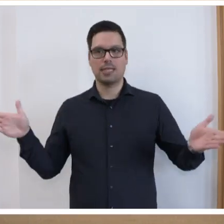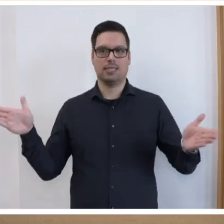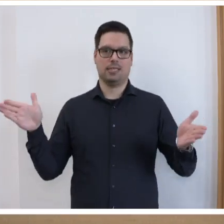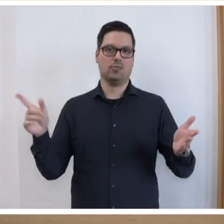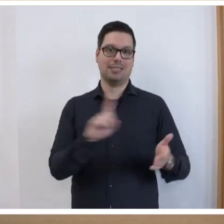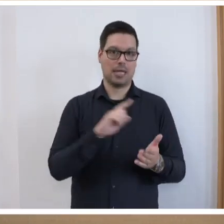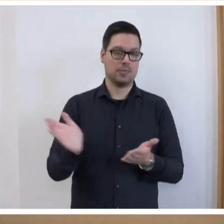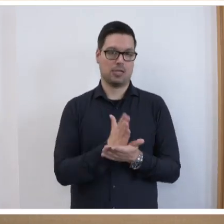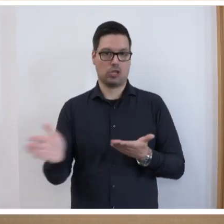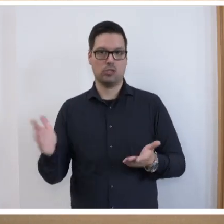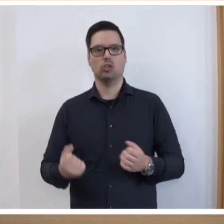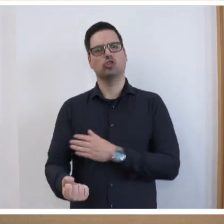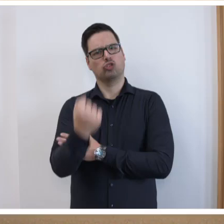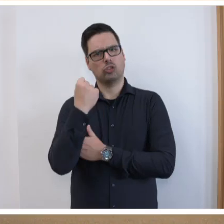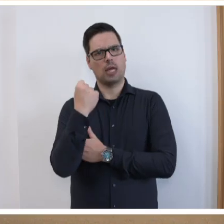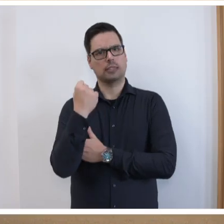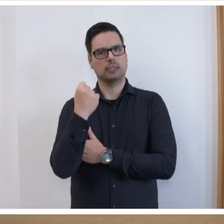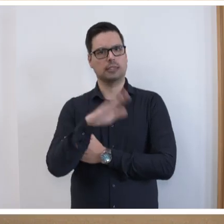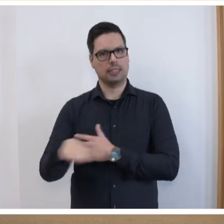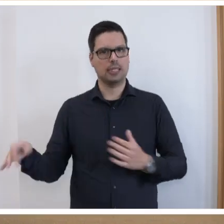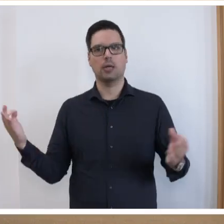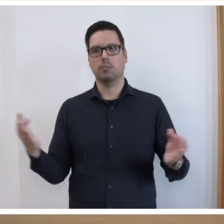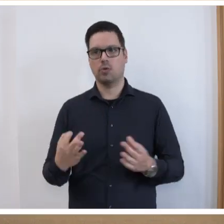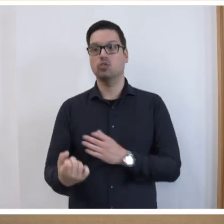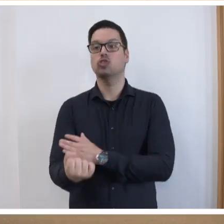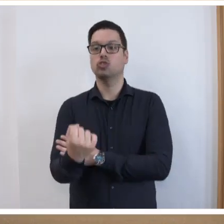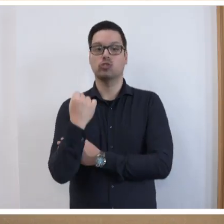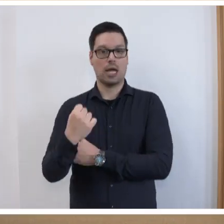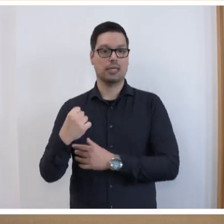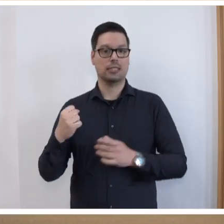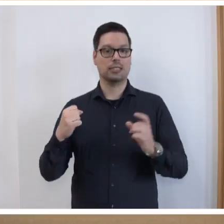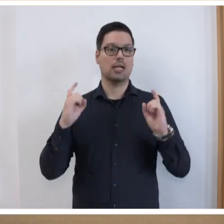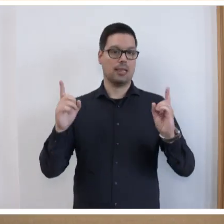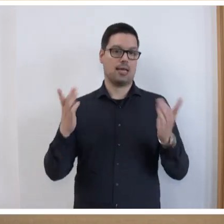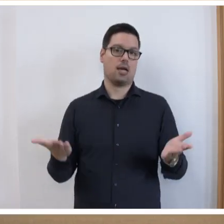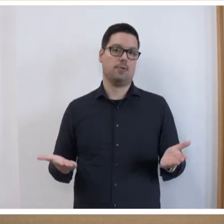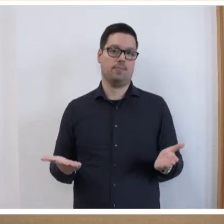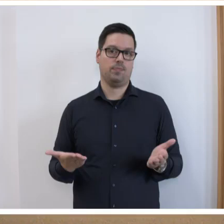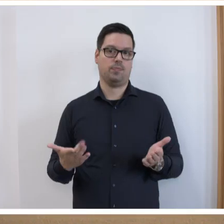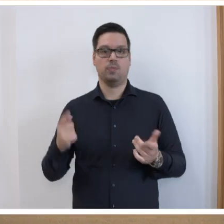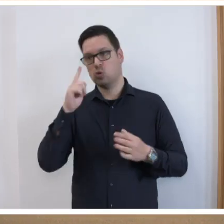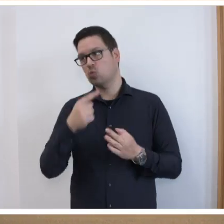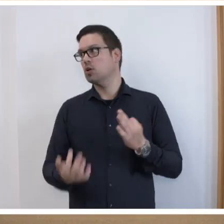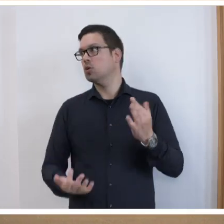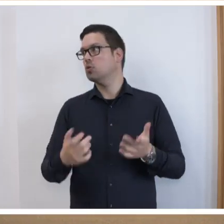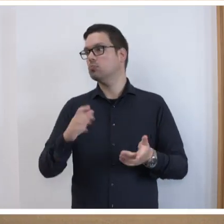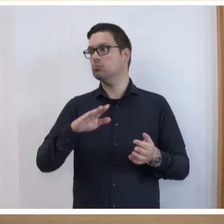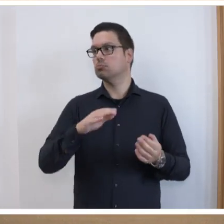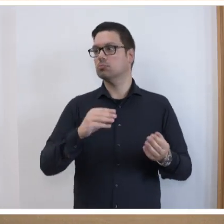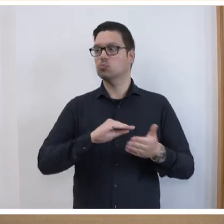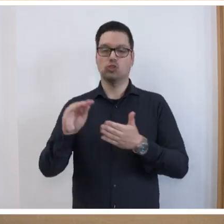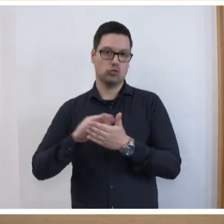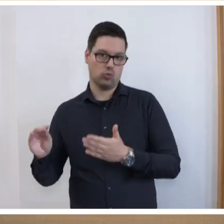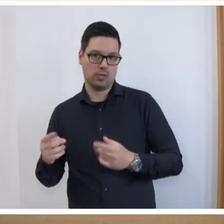Starke Kinder brauchen starke Lehrkräfte. Wir müssen also nicht nur über das Verhältnis Schülerinnen, Zahlen und Lehrkräftebedarf